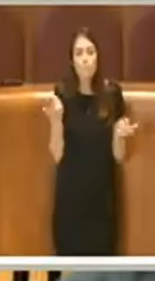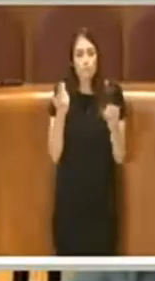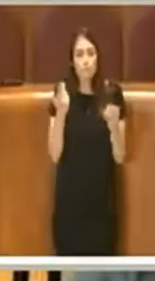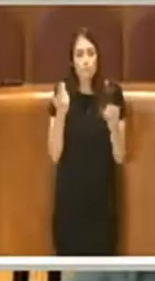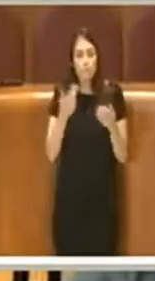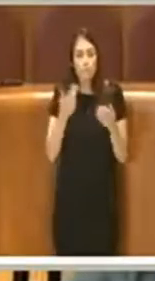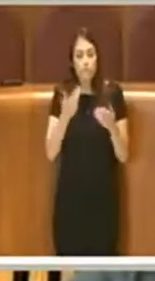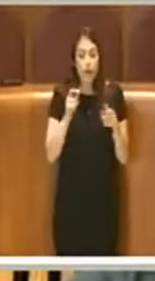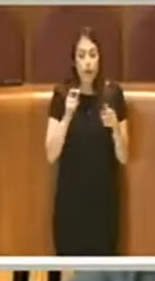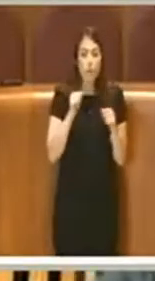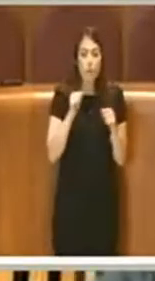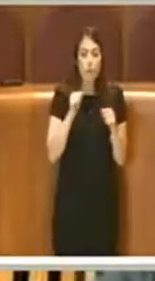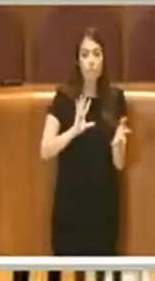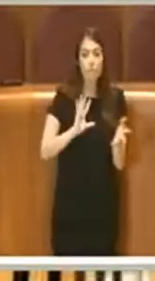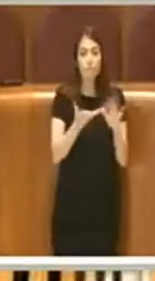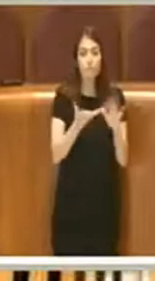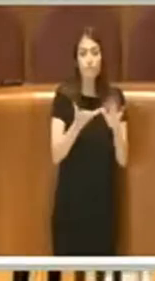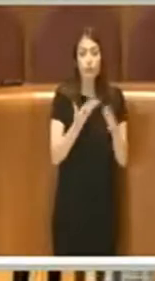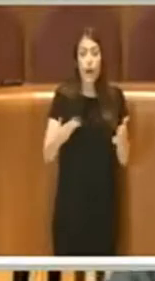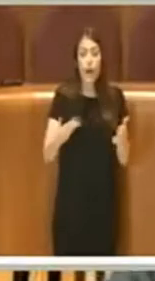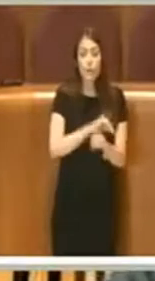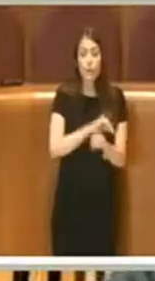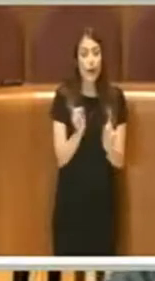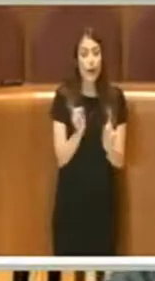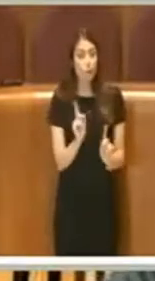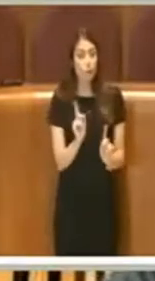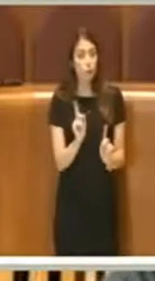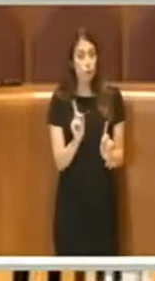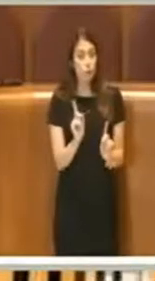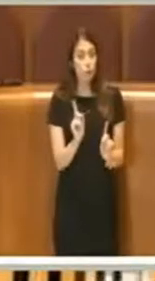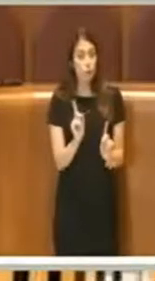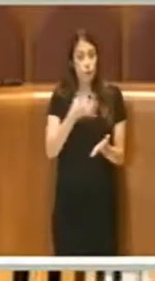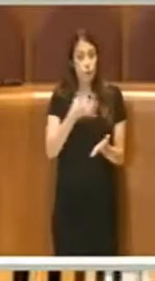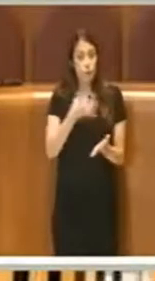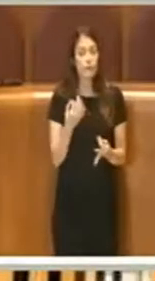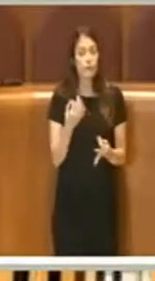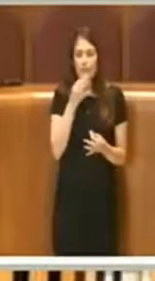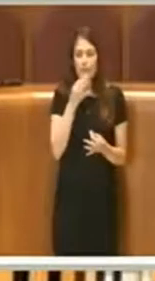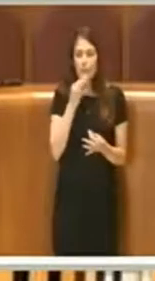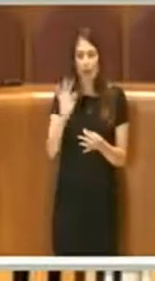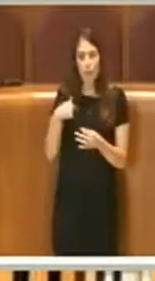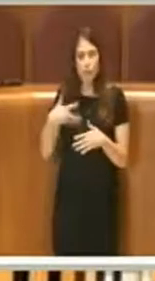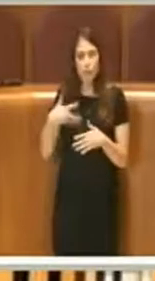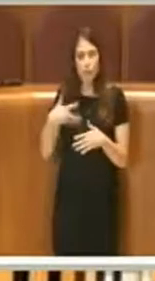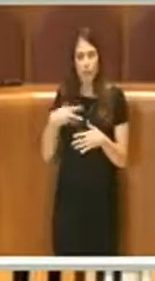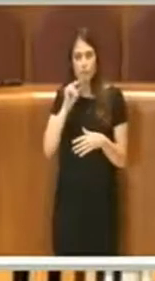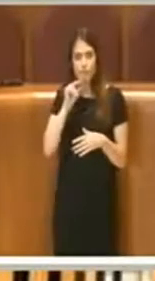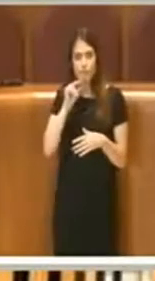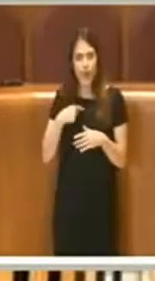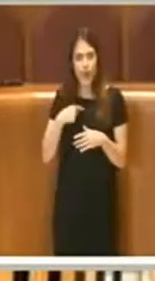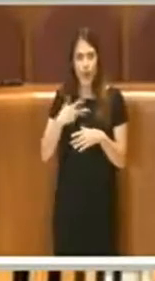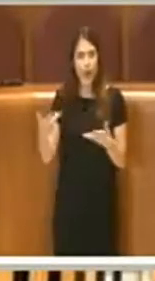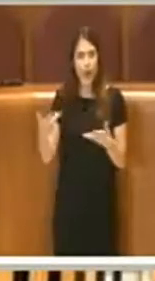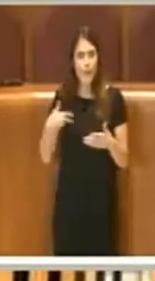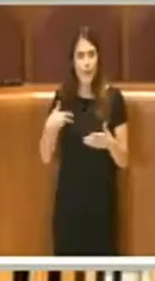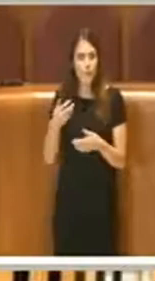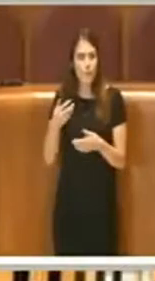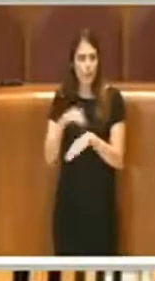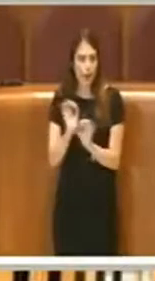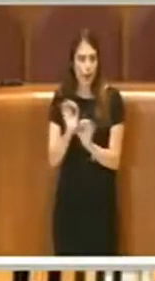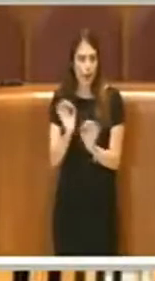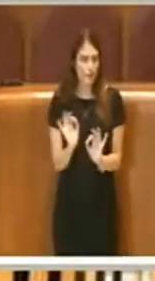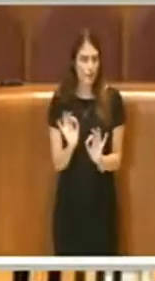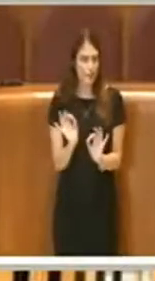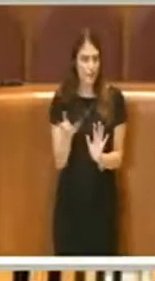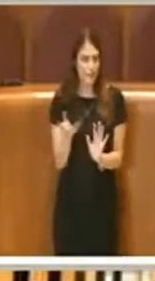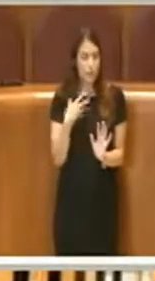campo da calcio, bisogna verificarlo. Quindi c'è chi parla già di progetti per il campo da calcio senza sapere se vi sono le misure. Io ricordo che questa città ha avuto